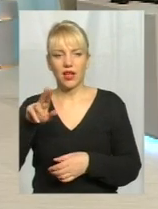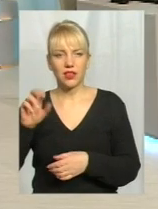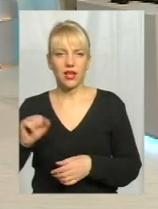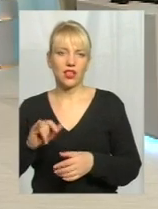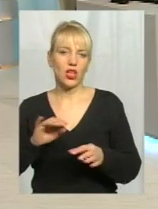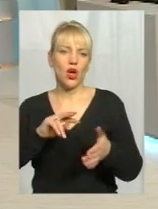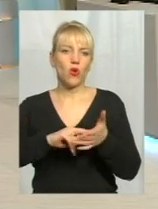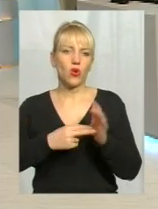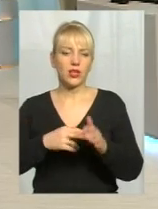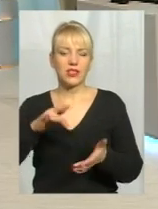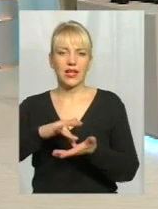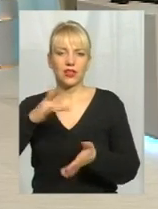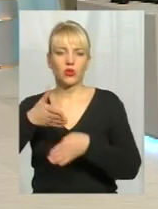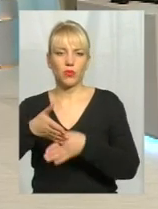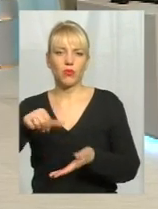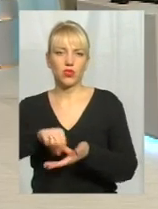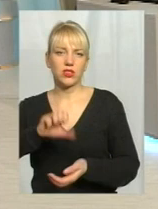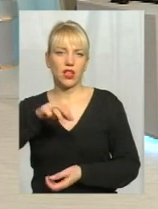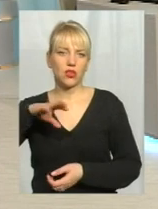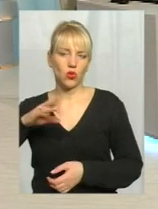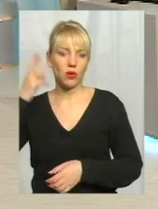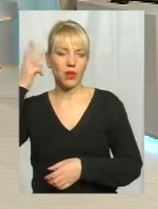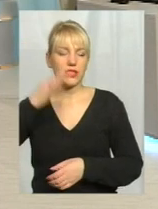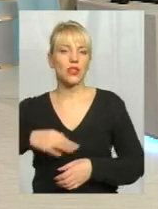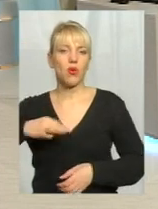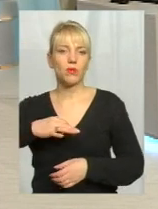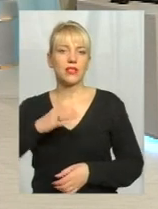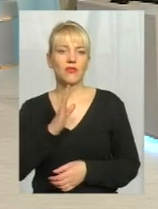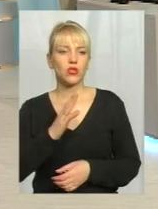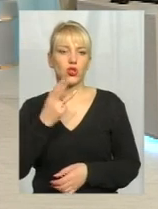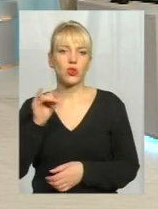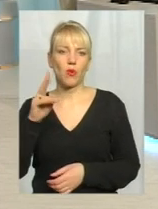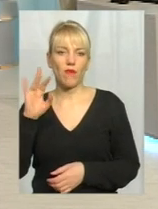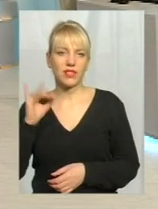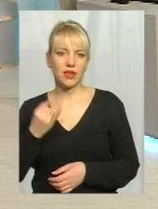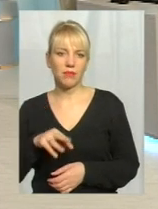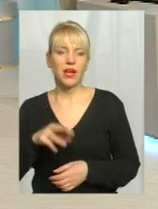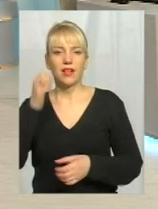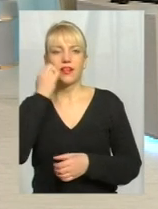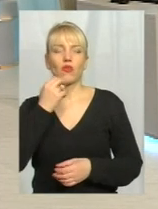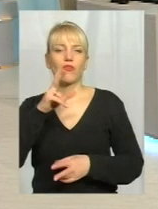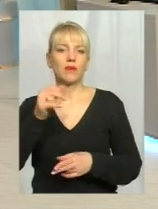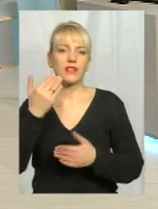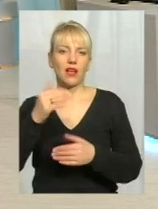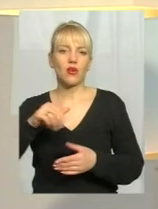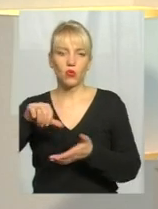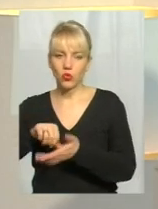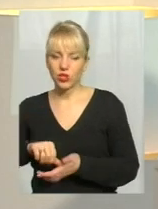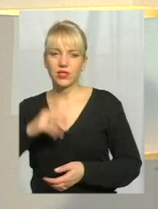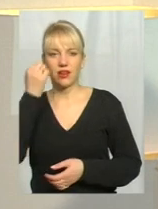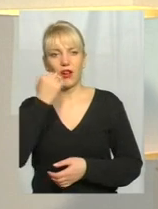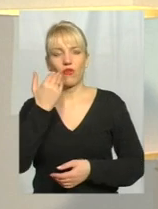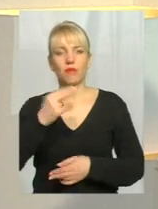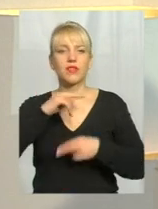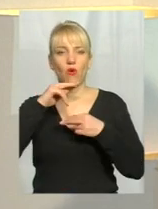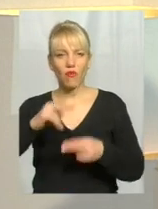координатором Центру допомаги учасникам АТО у Хмельницькій області Володимиром Шубковським. Дякую вам за участь, вам, шановні глядачі,